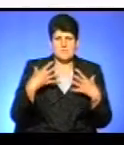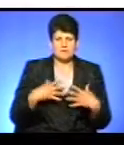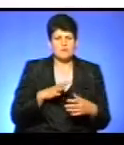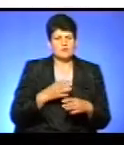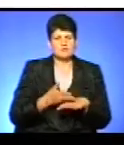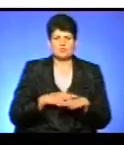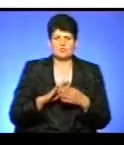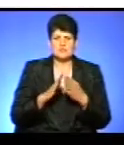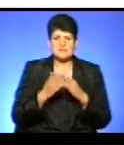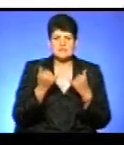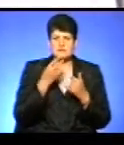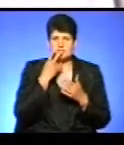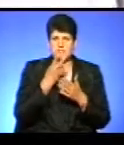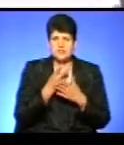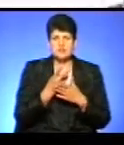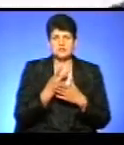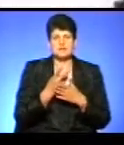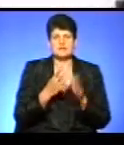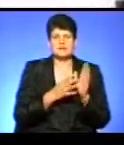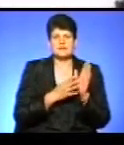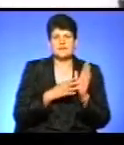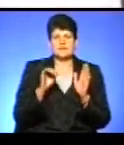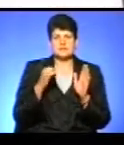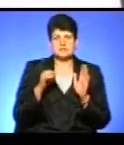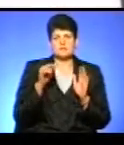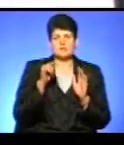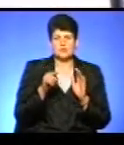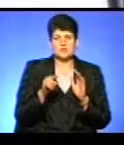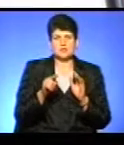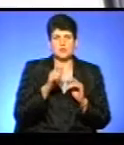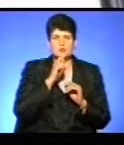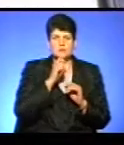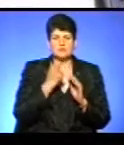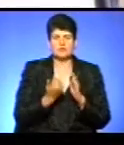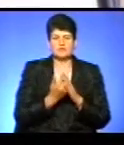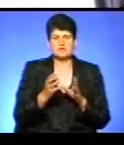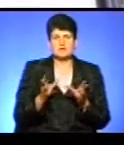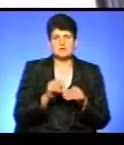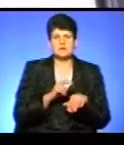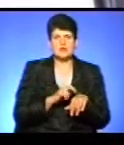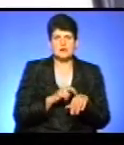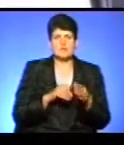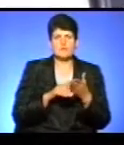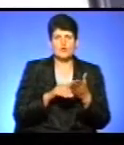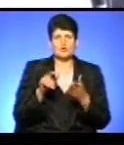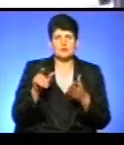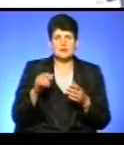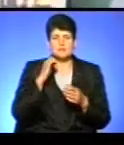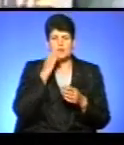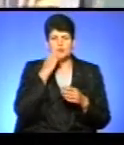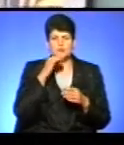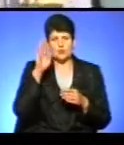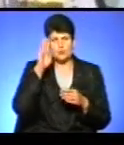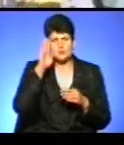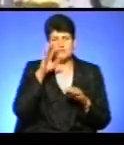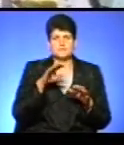стані. Зараз ви бачите кадри за 9 серпня. Тоді кореспонденти новин разом із лікарями, волонтерами і бабусою хлопчика